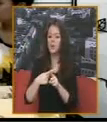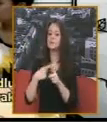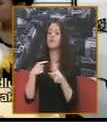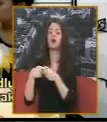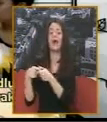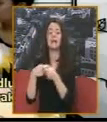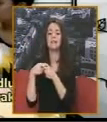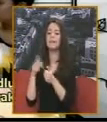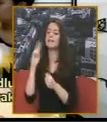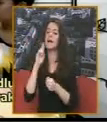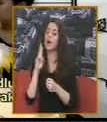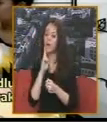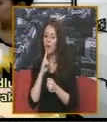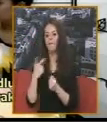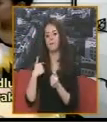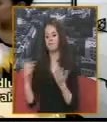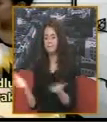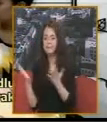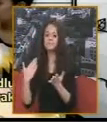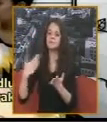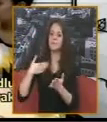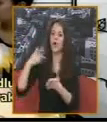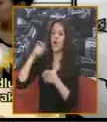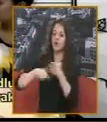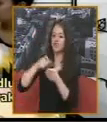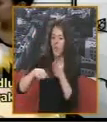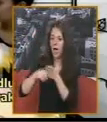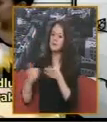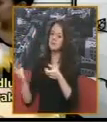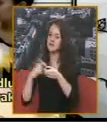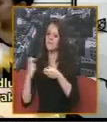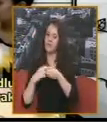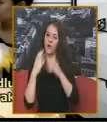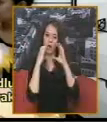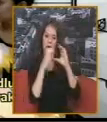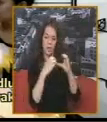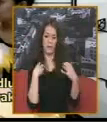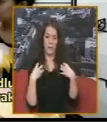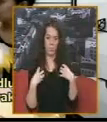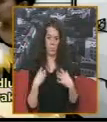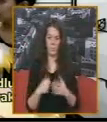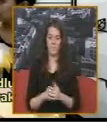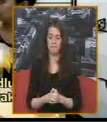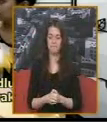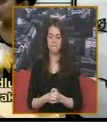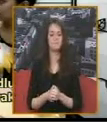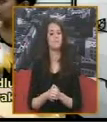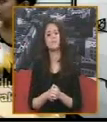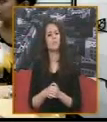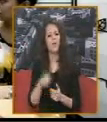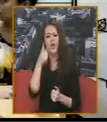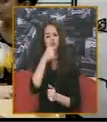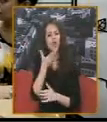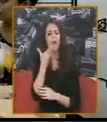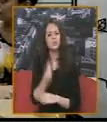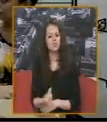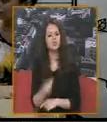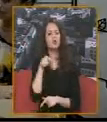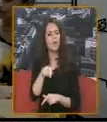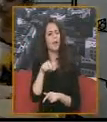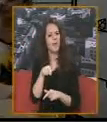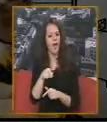Koja će animirati svoje članstvo I znate, rekli bih da je Suština ove akcije